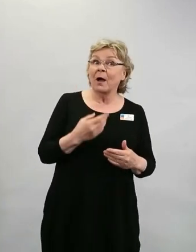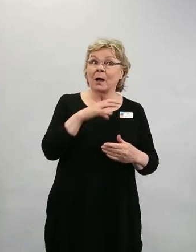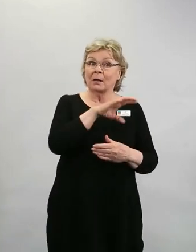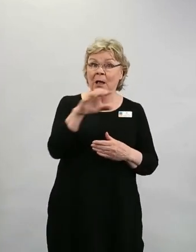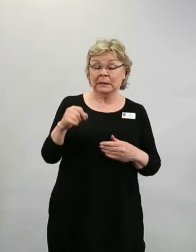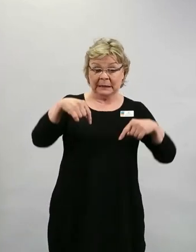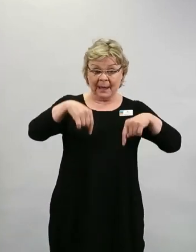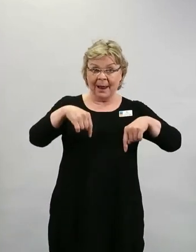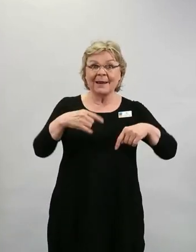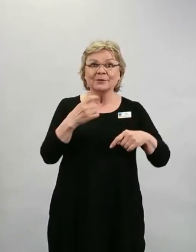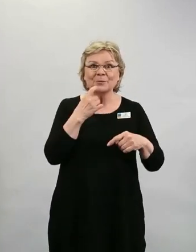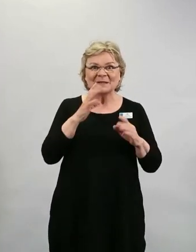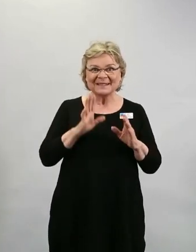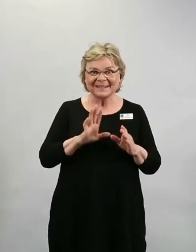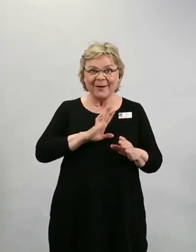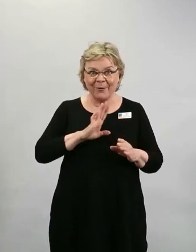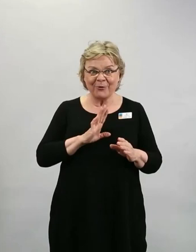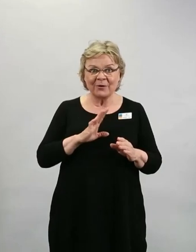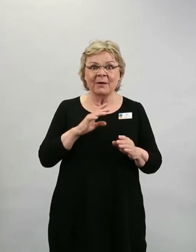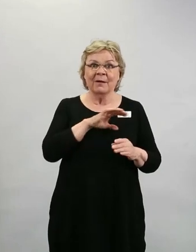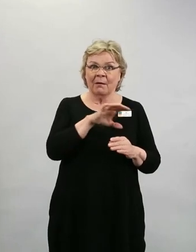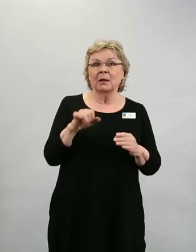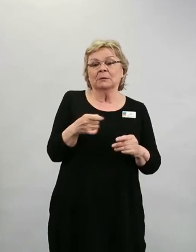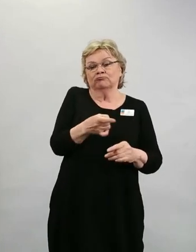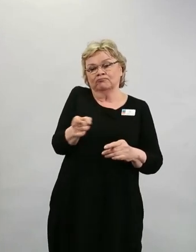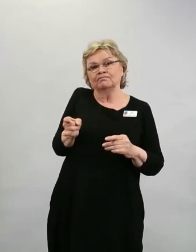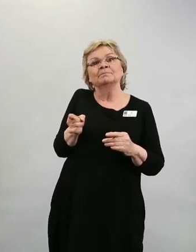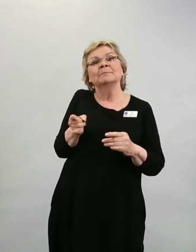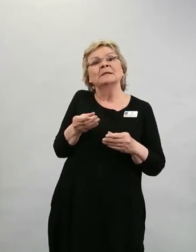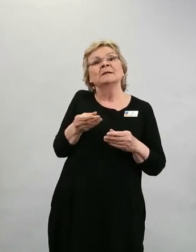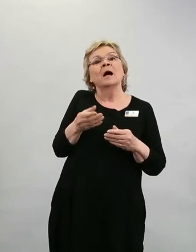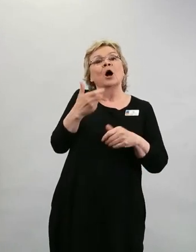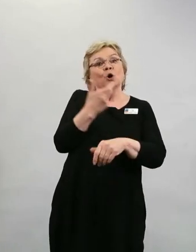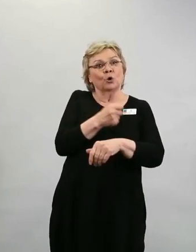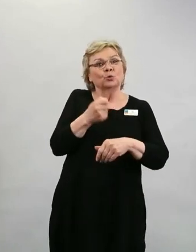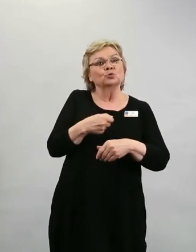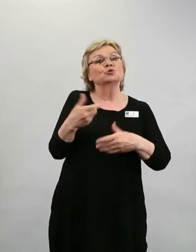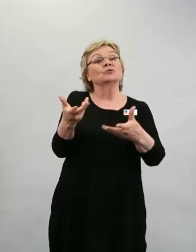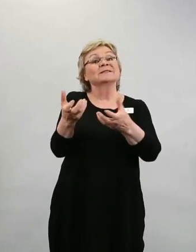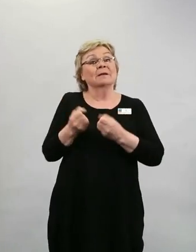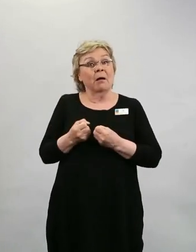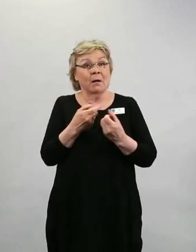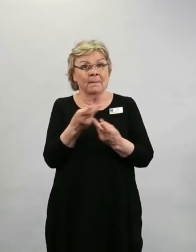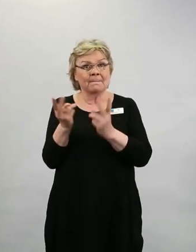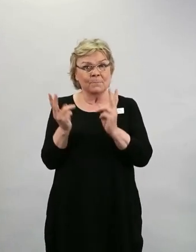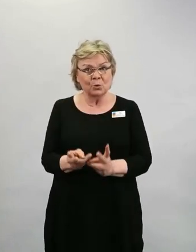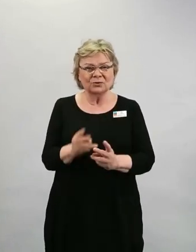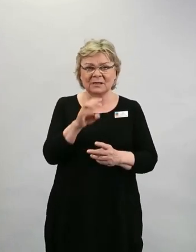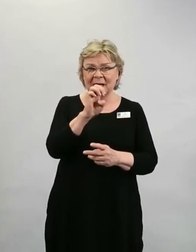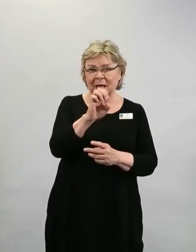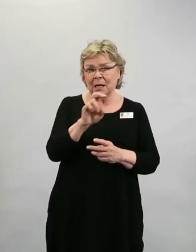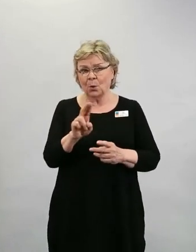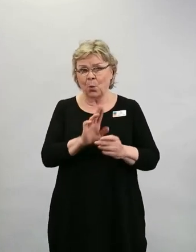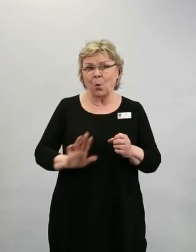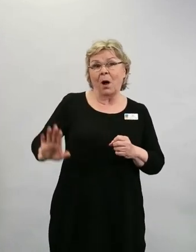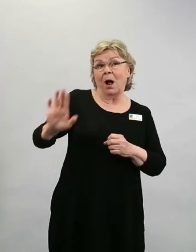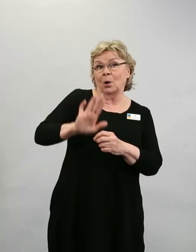ihmisistä, jotka täällä meidän kanssa ovat, saavat rokotteen ja myös EU-alueella on tästä